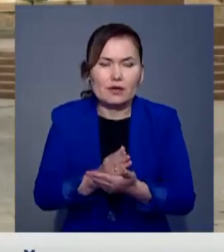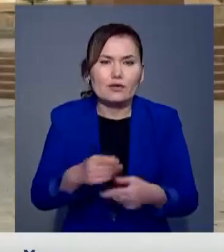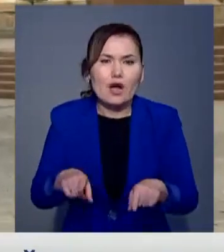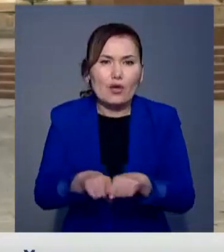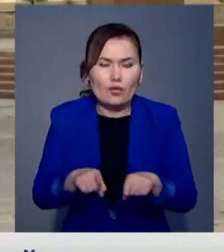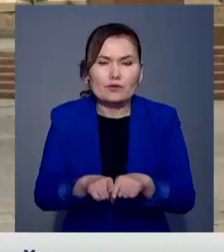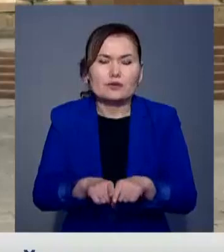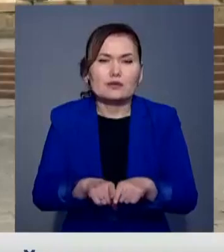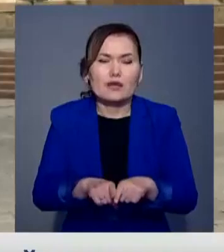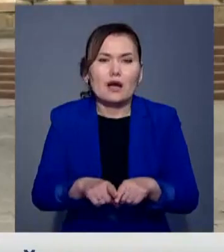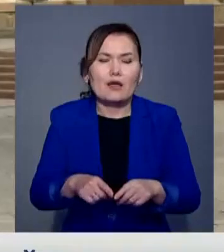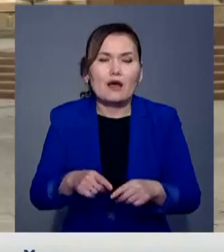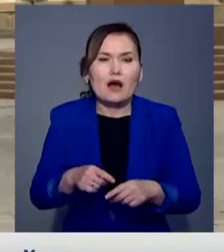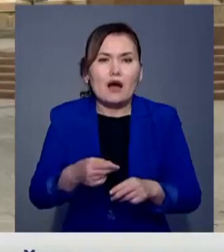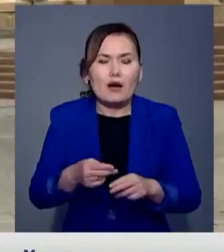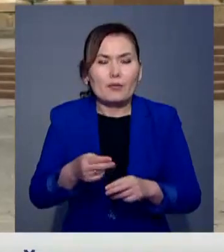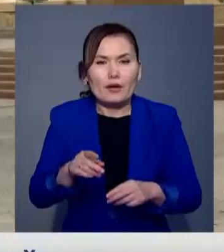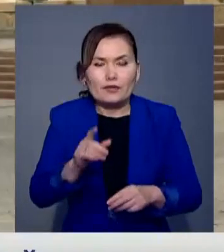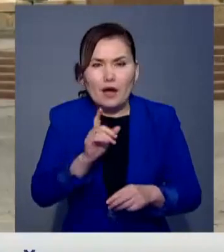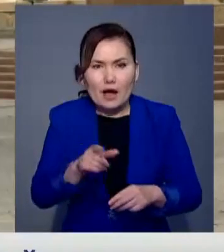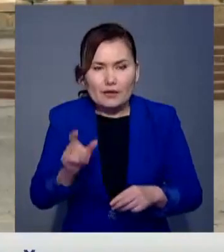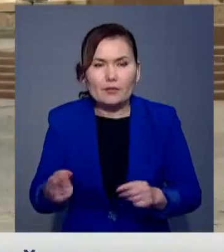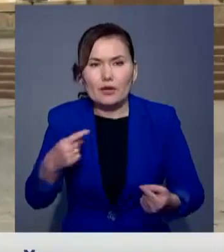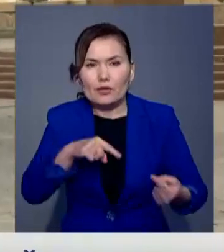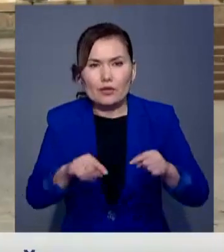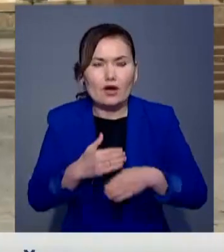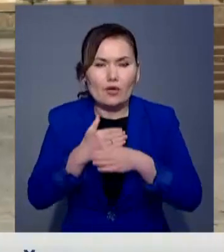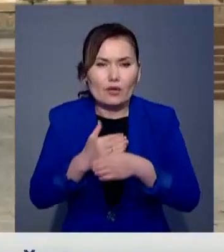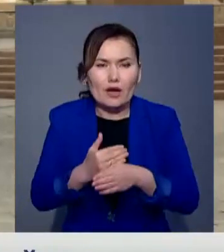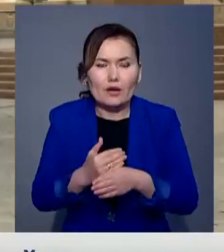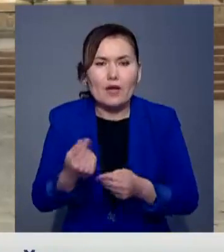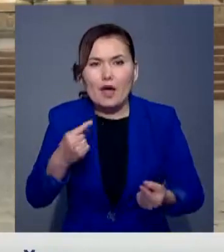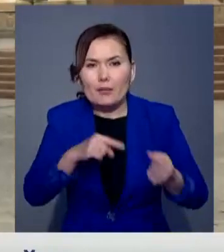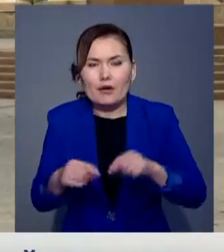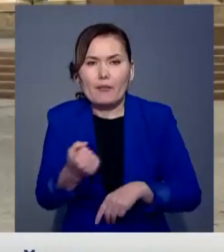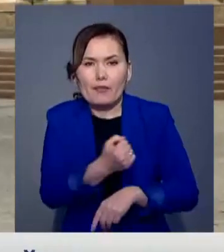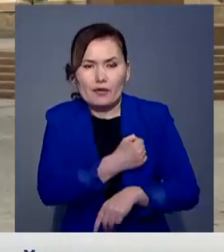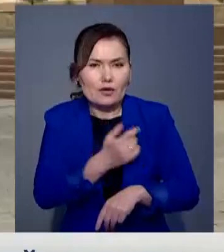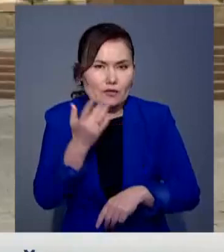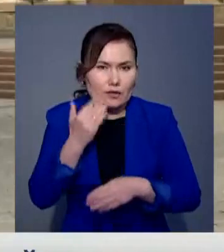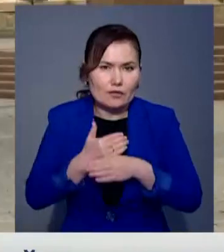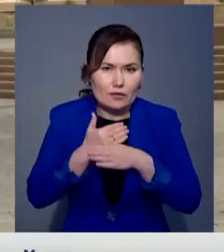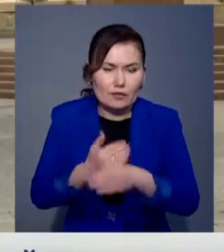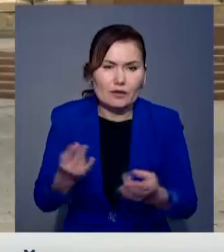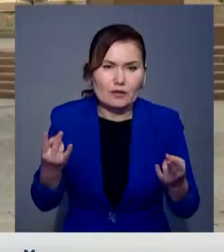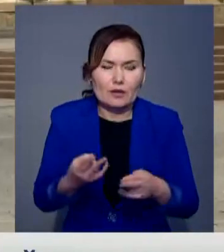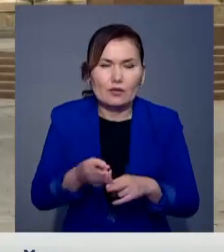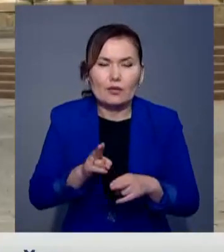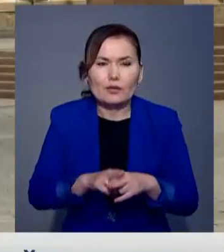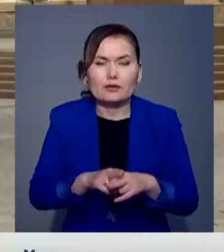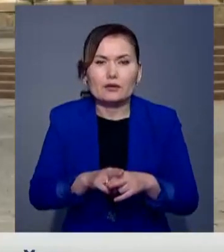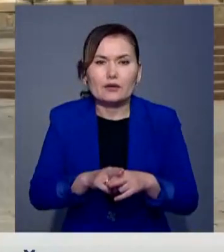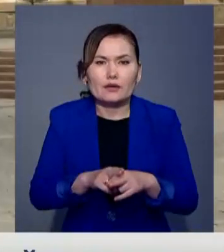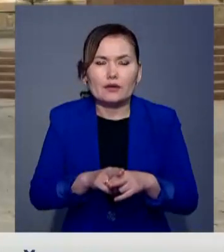осындай сәтктерді. Үміттің құдық қатары белеген күндері бір-бірімізге еме болымыз керегінесті. Оған қоса бүгін